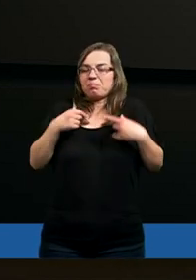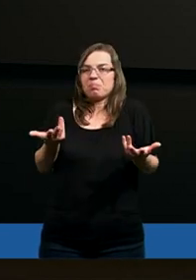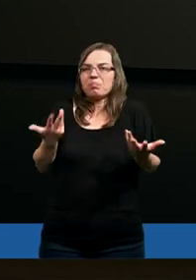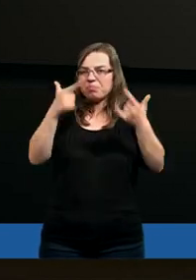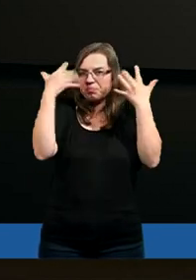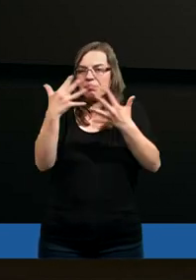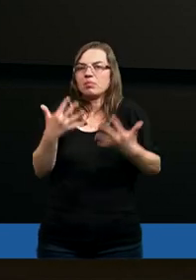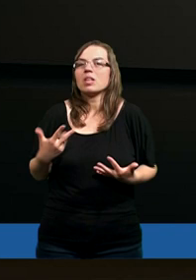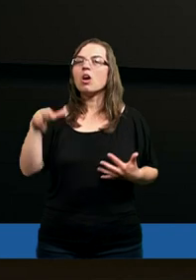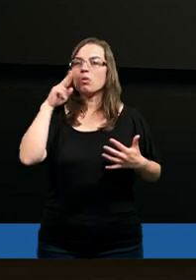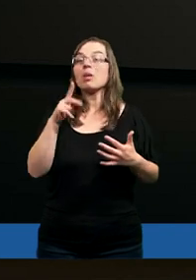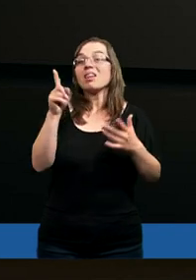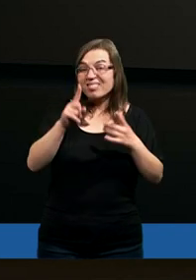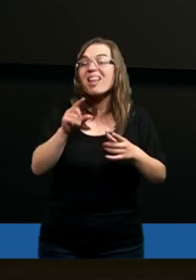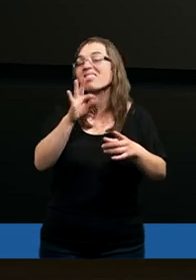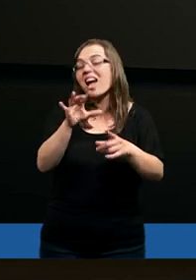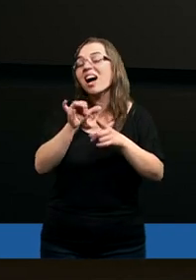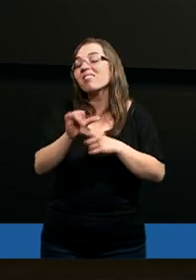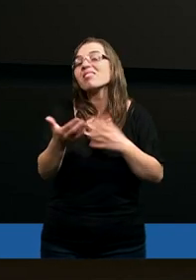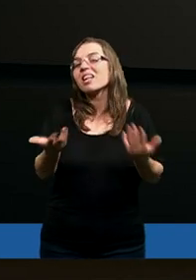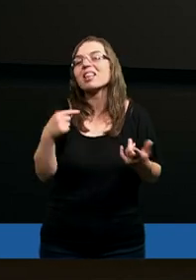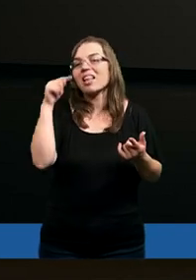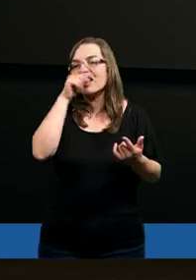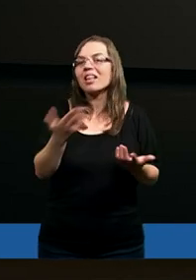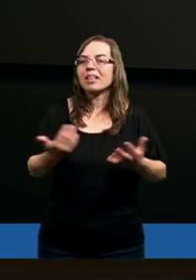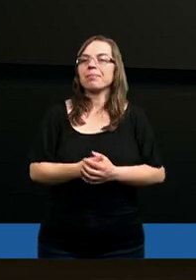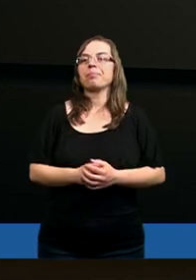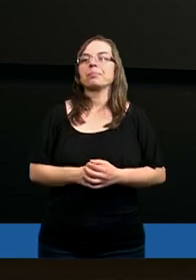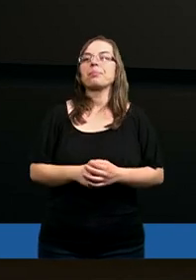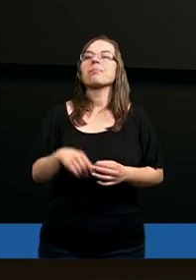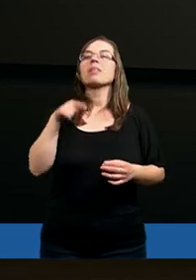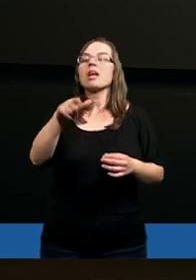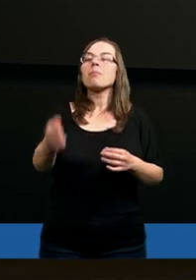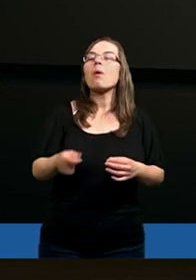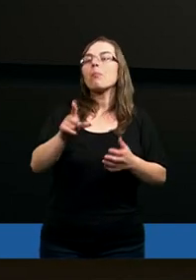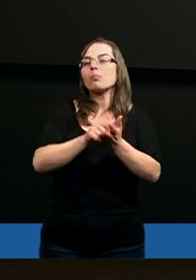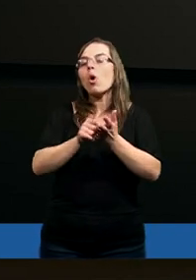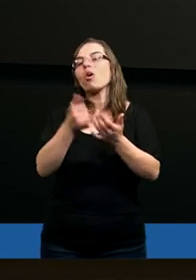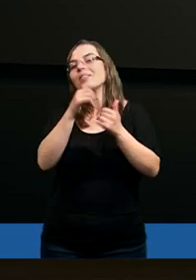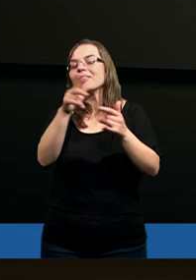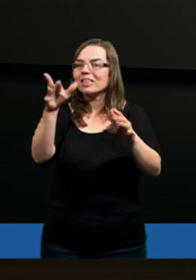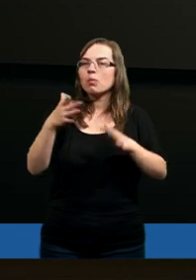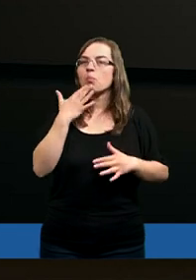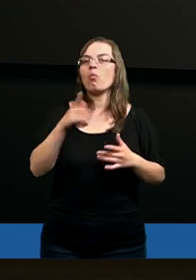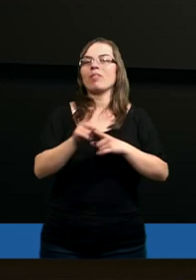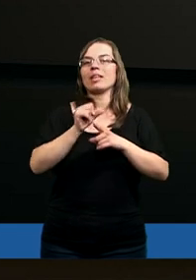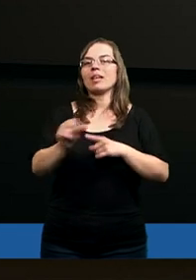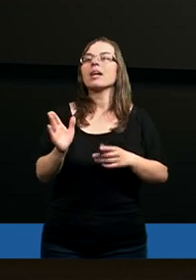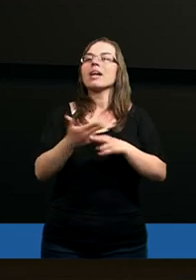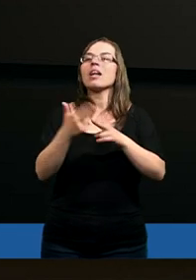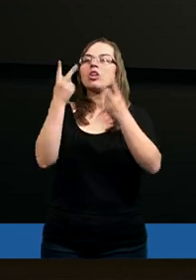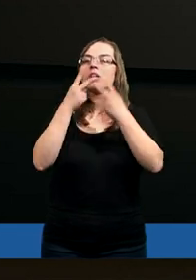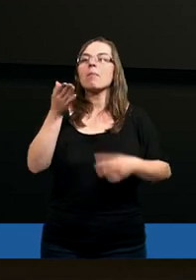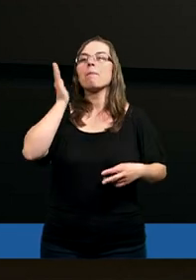się podobać. Okazuje się, że tak. No bo wierzymy w to, co mówi tutaj apostoł Piotr. Ale zobaczcie, kiedy